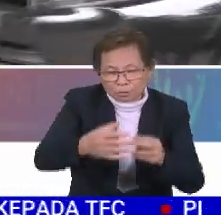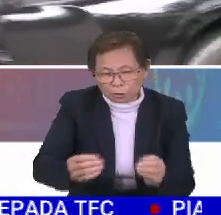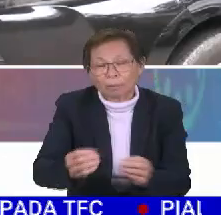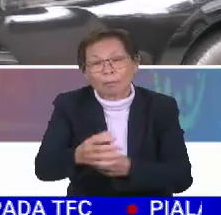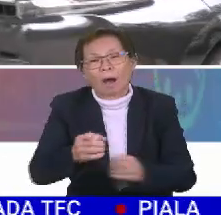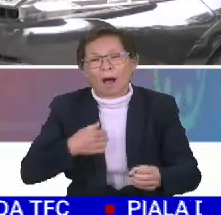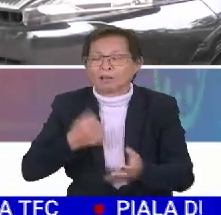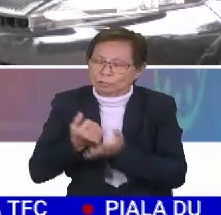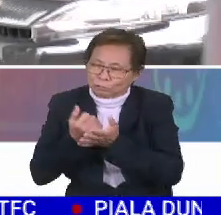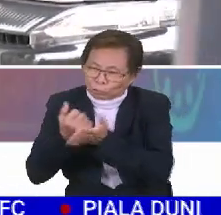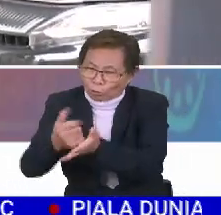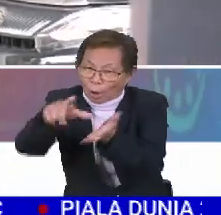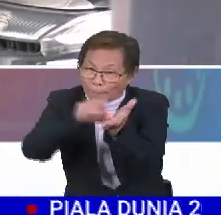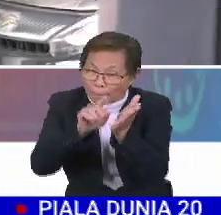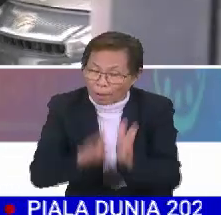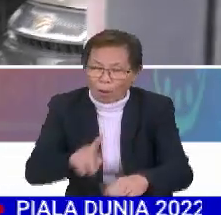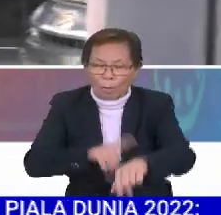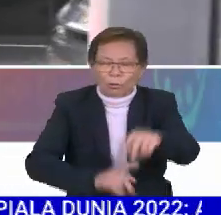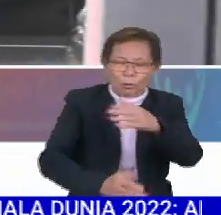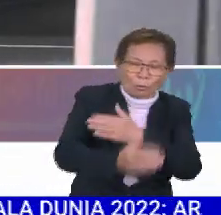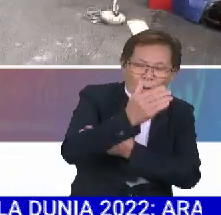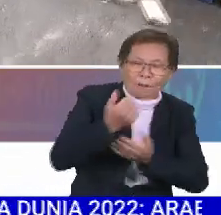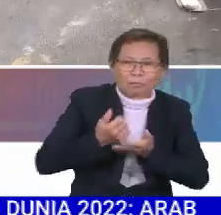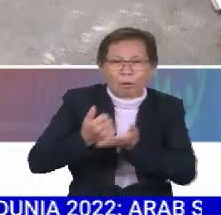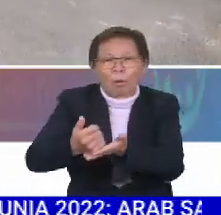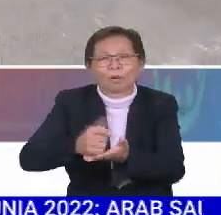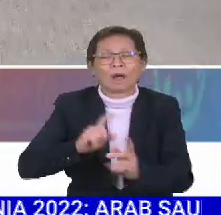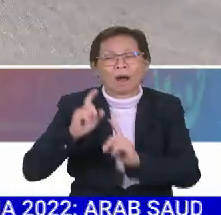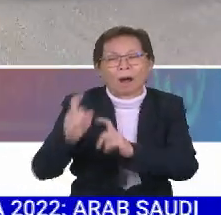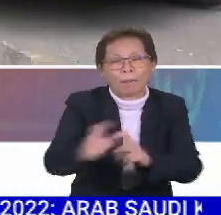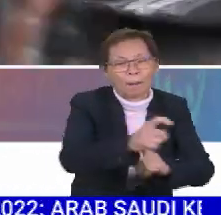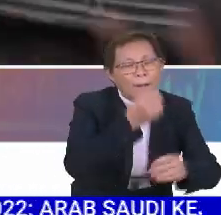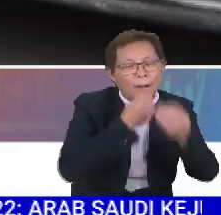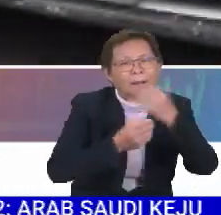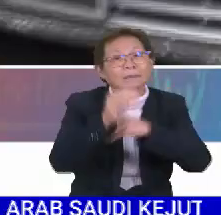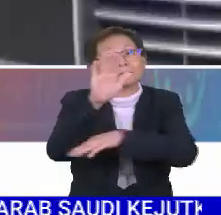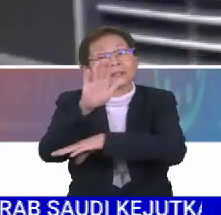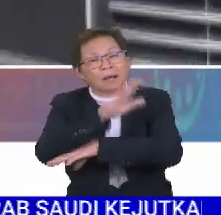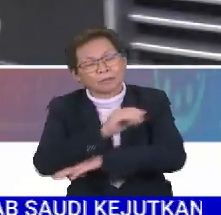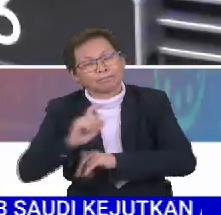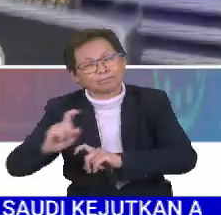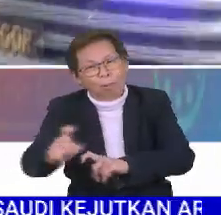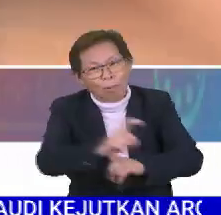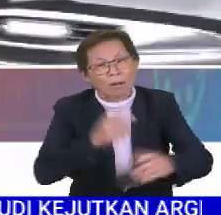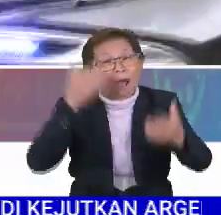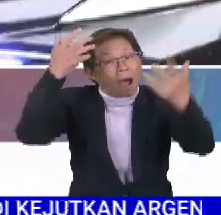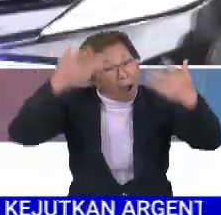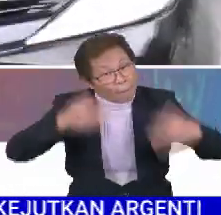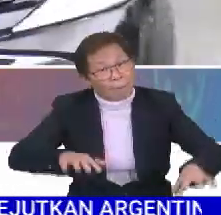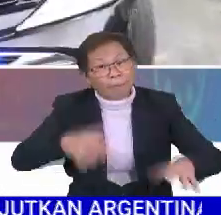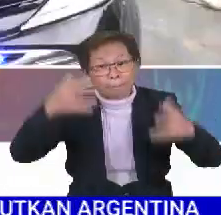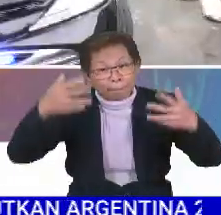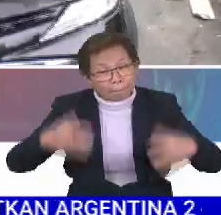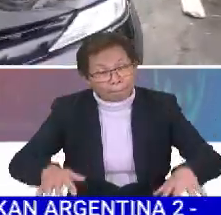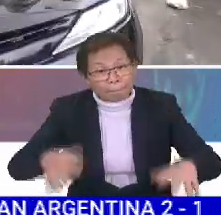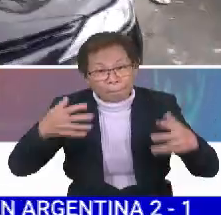sempat menyatuni kami para pengamal media pada waktu pagi tadi dan menyerahkan makanan tengah hari. Dan setakat selepas sebelum